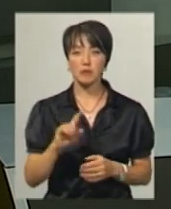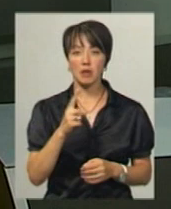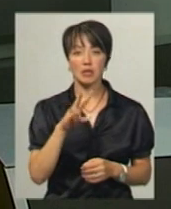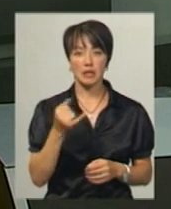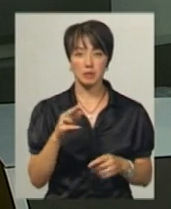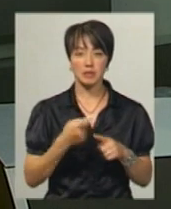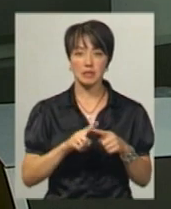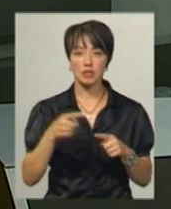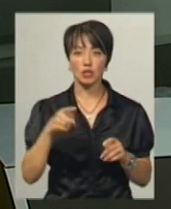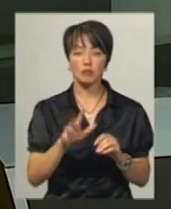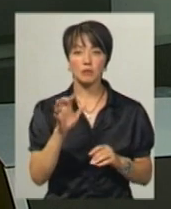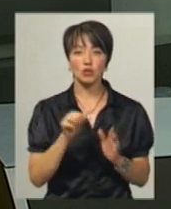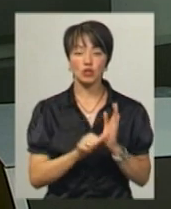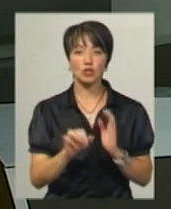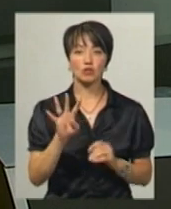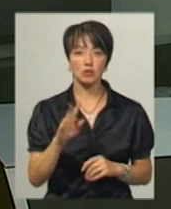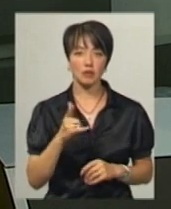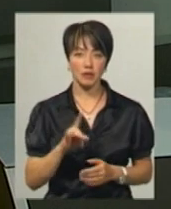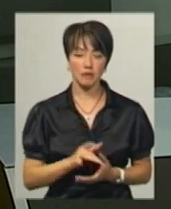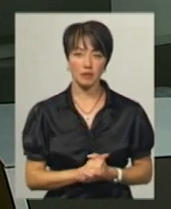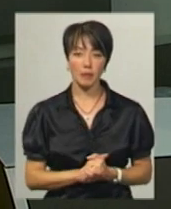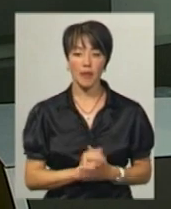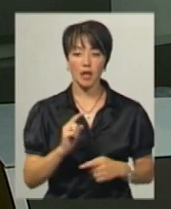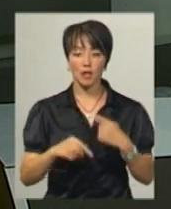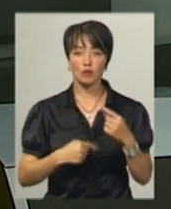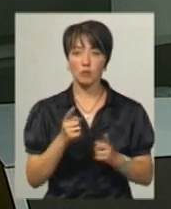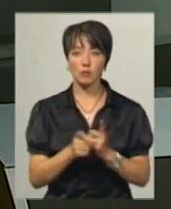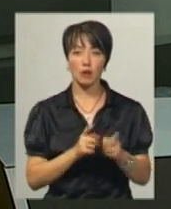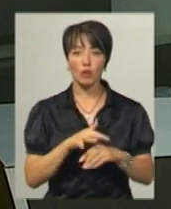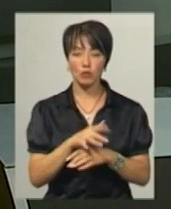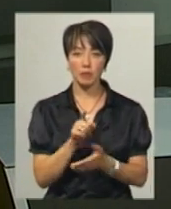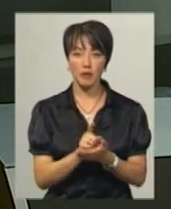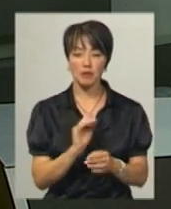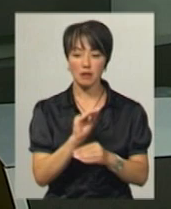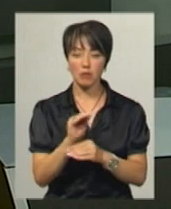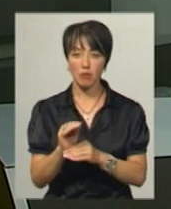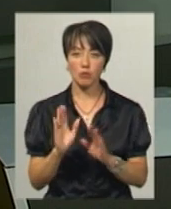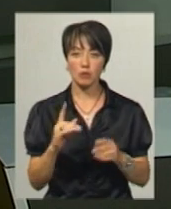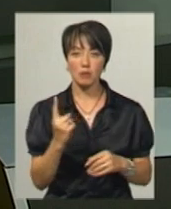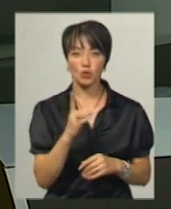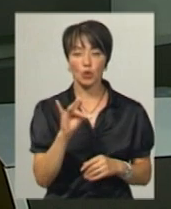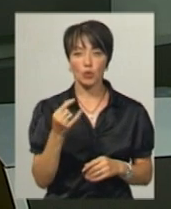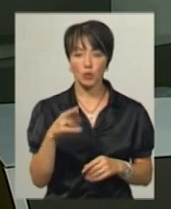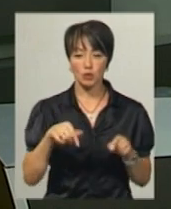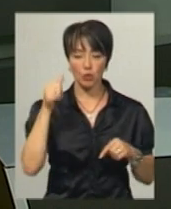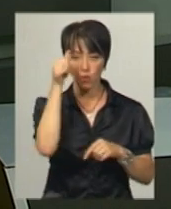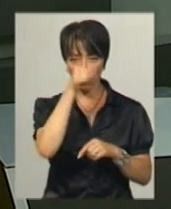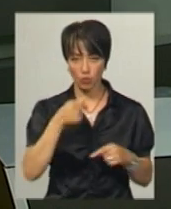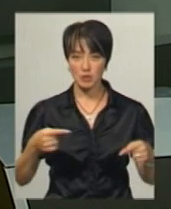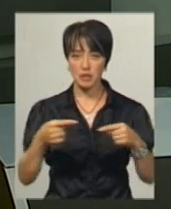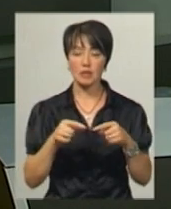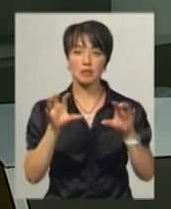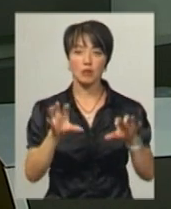липня це 1564 гривні. Наступний перерахунок пенсій та надбавок буде з 1 грудня цього року згідно із